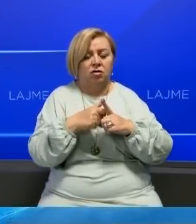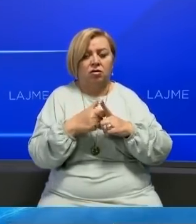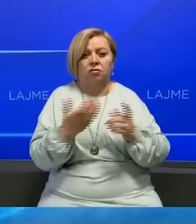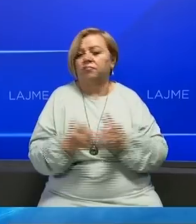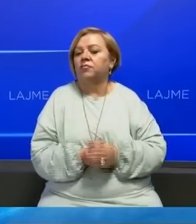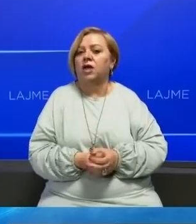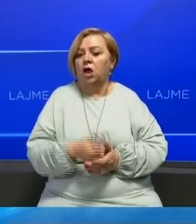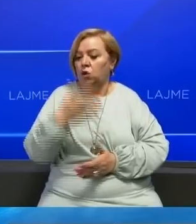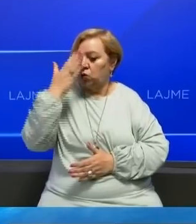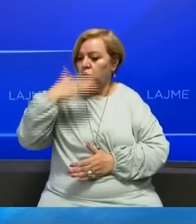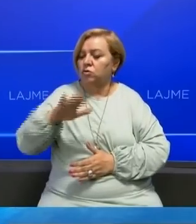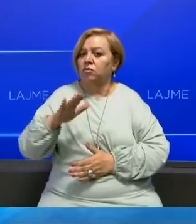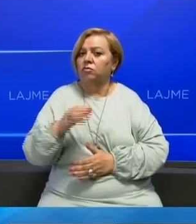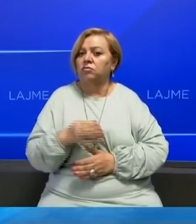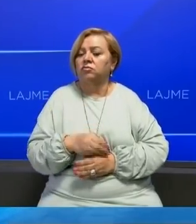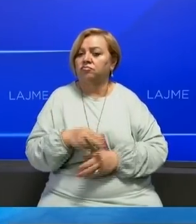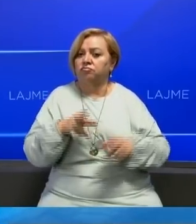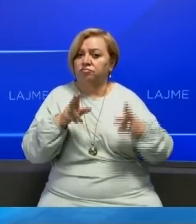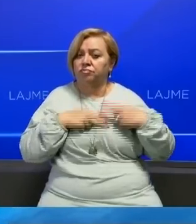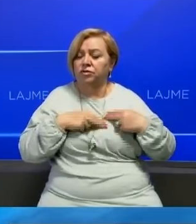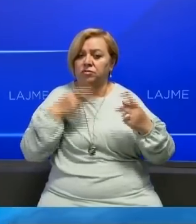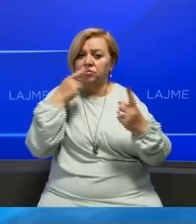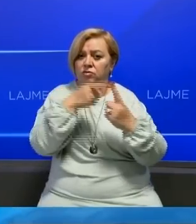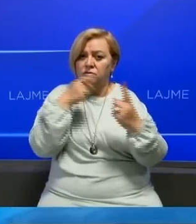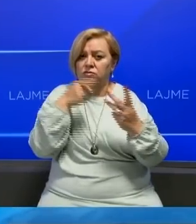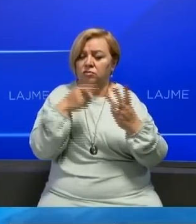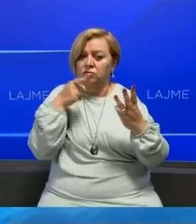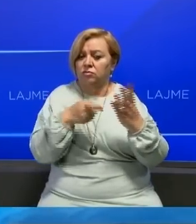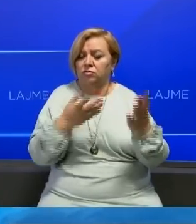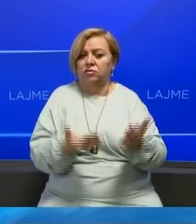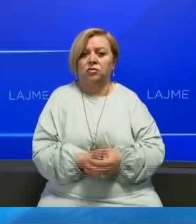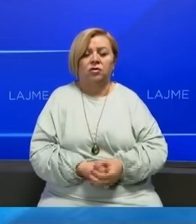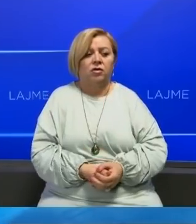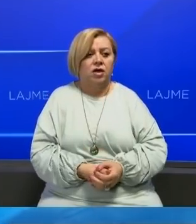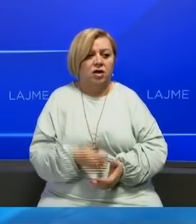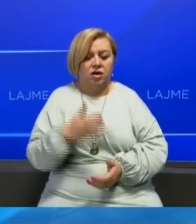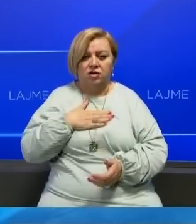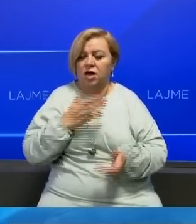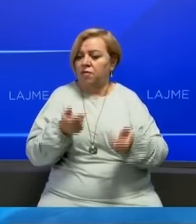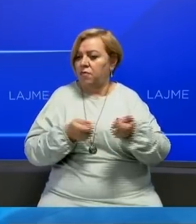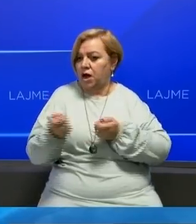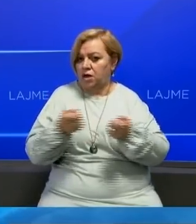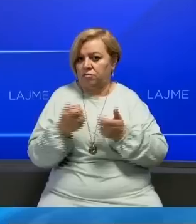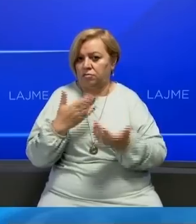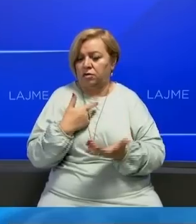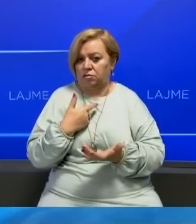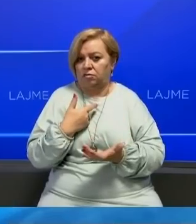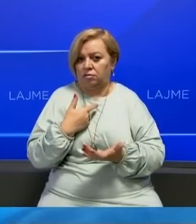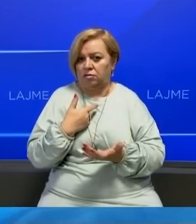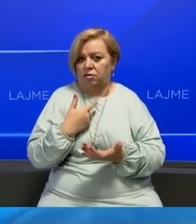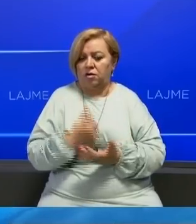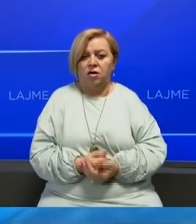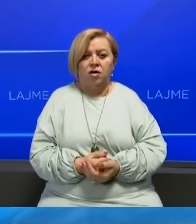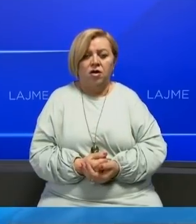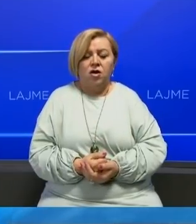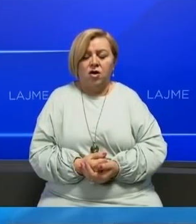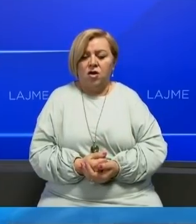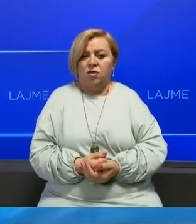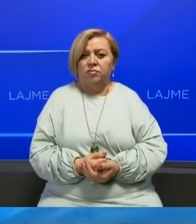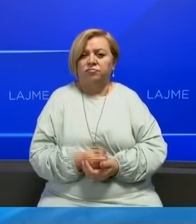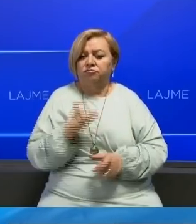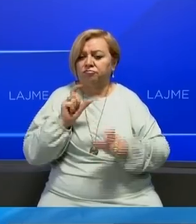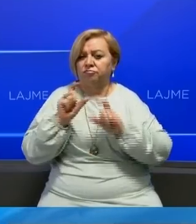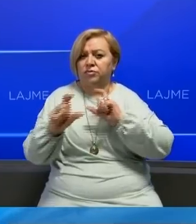arritur me sukses të përmbushin objektivat e synuara. Nëse një menazmint ben të bakon shpyrë e borshë 2 milionë më shumë,